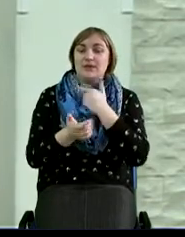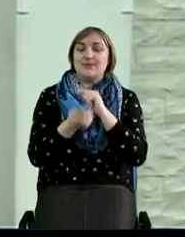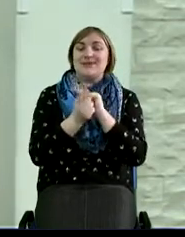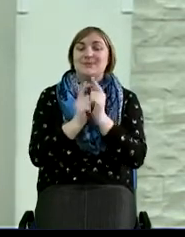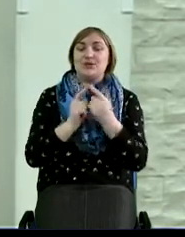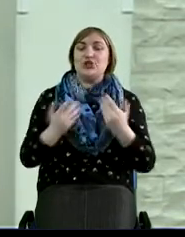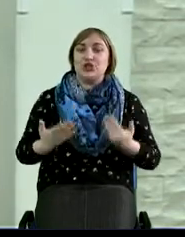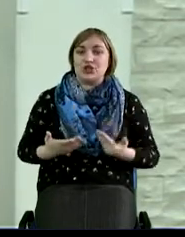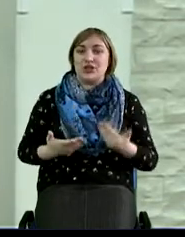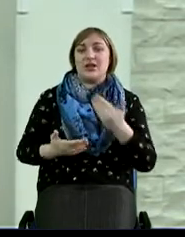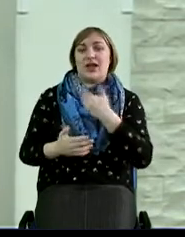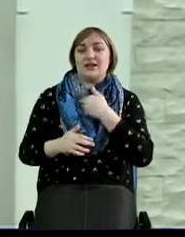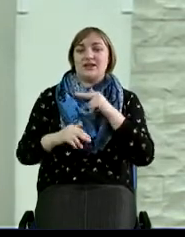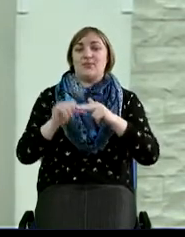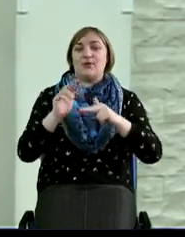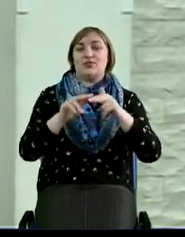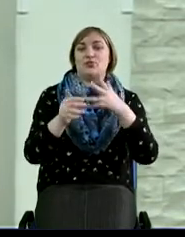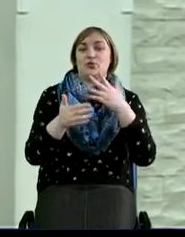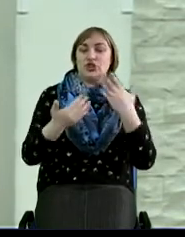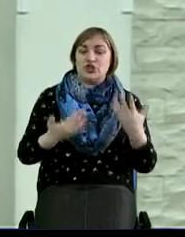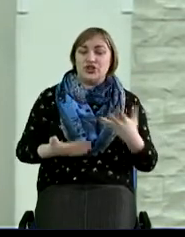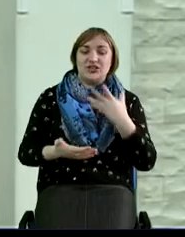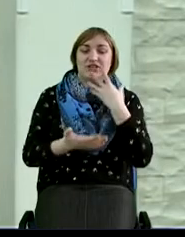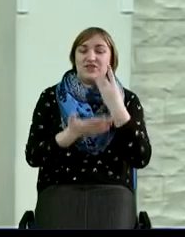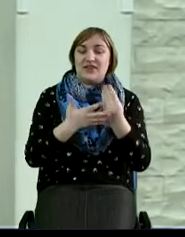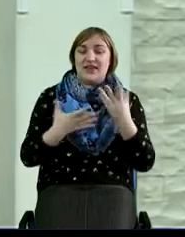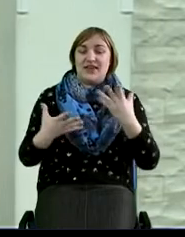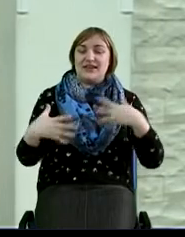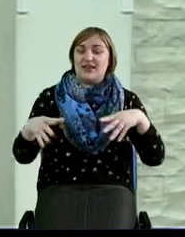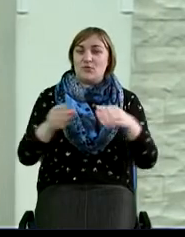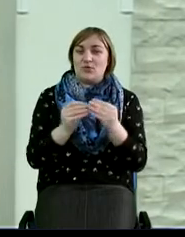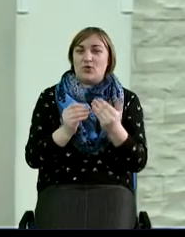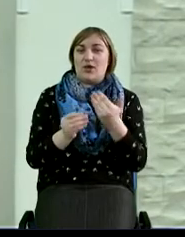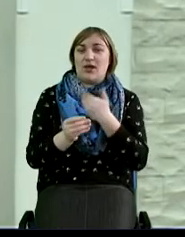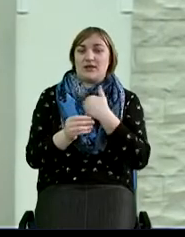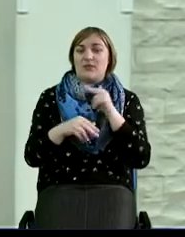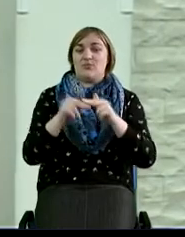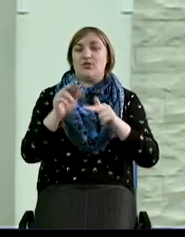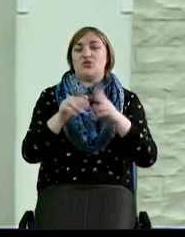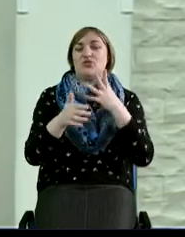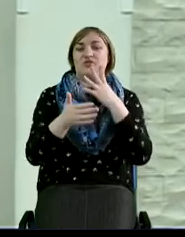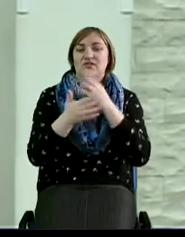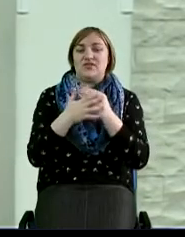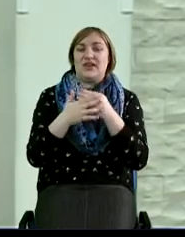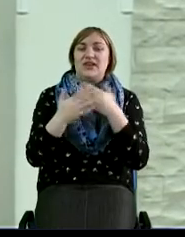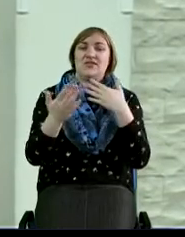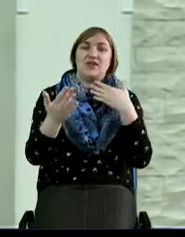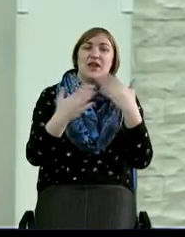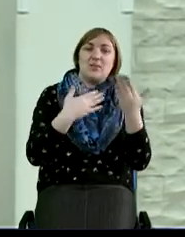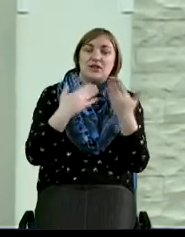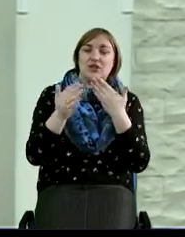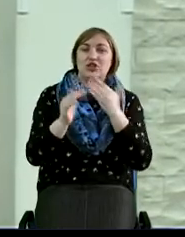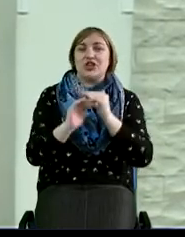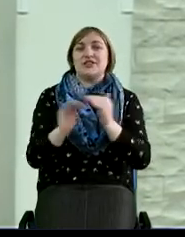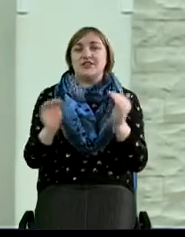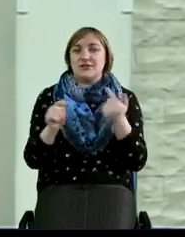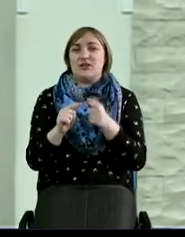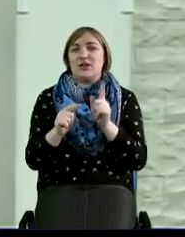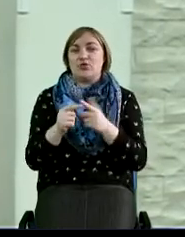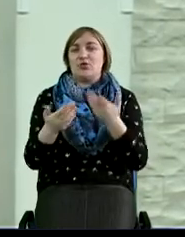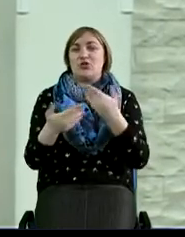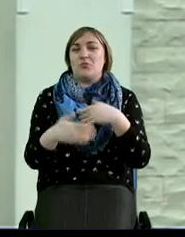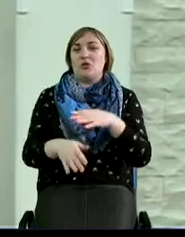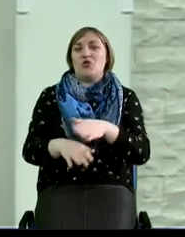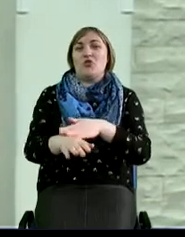хотим построить свою жизнь со своей семьей, когда мы хотим построить свои взаимоотношения с детьми, которых мы долгое время,